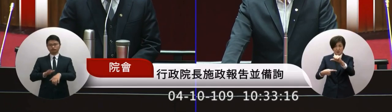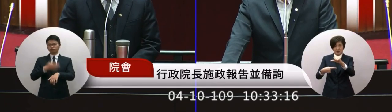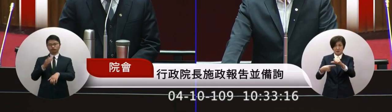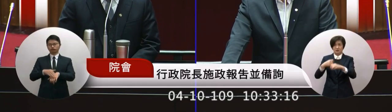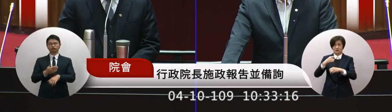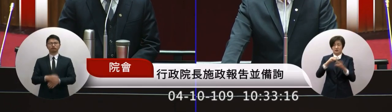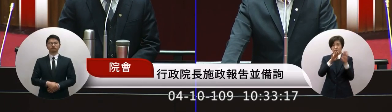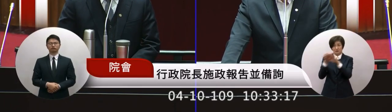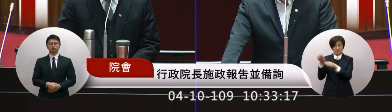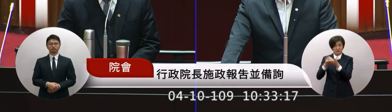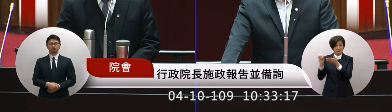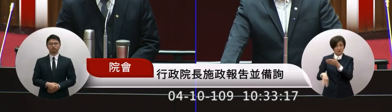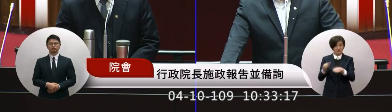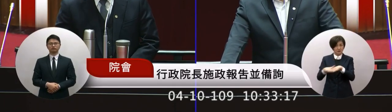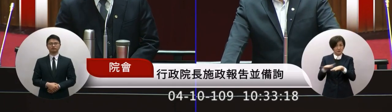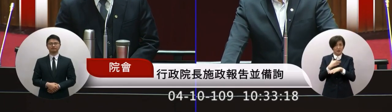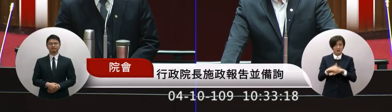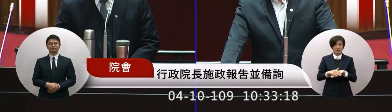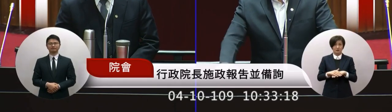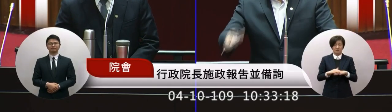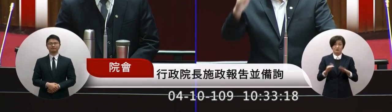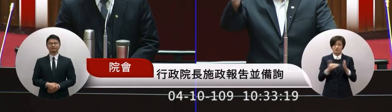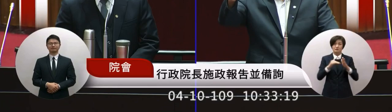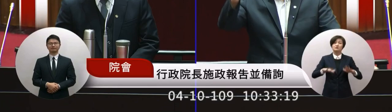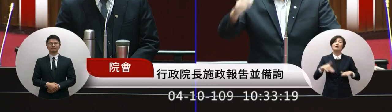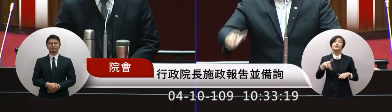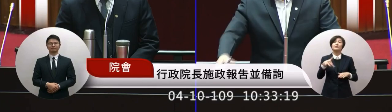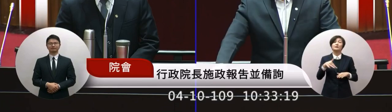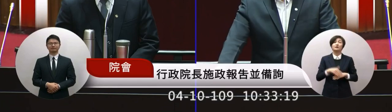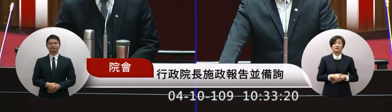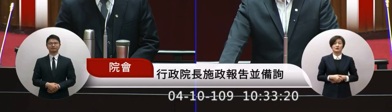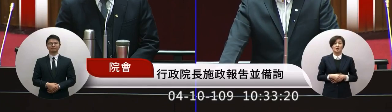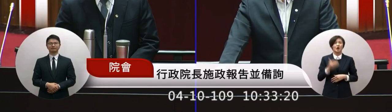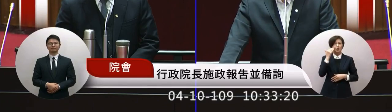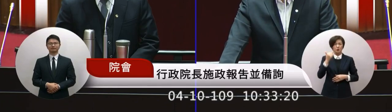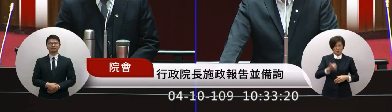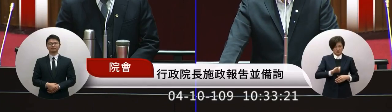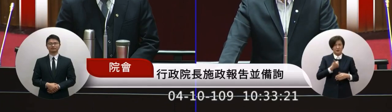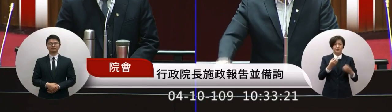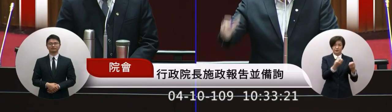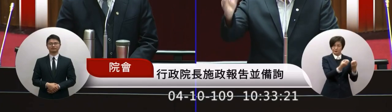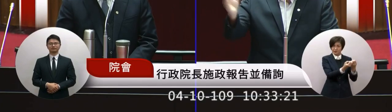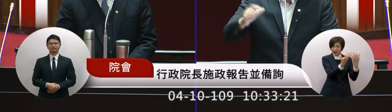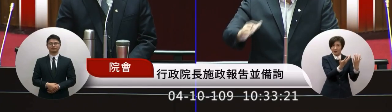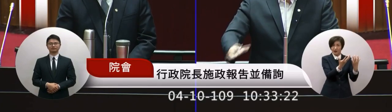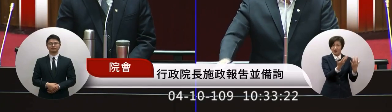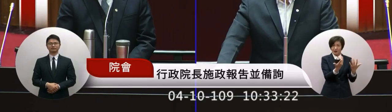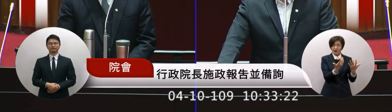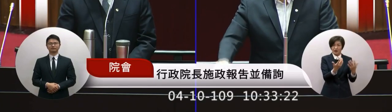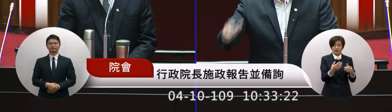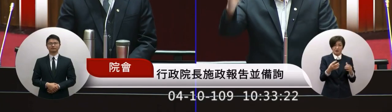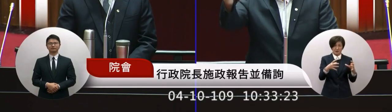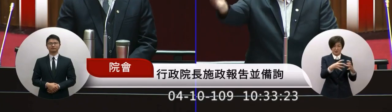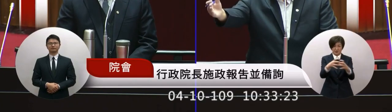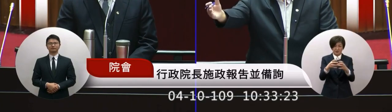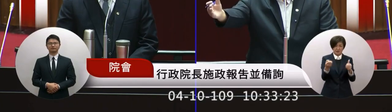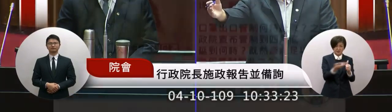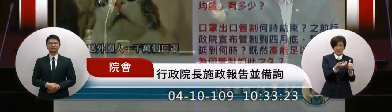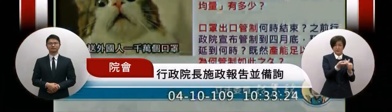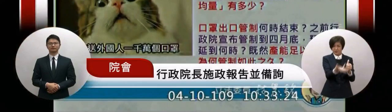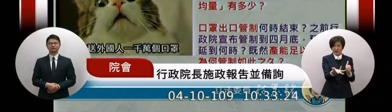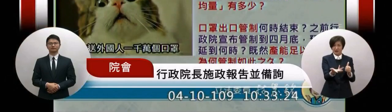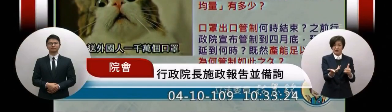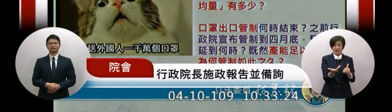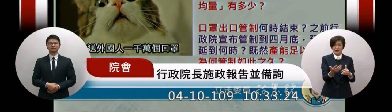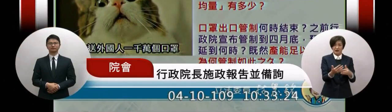沒有但是如果有的話因為我們知道這個疫情的發生群聚感染的發生可能是在4月